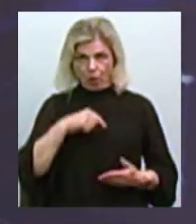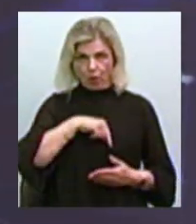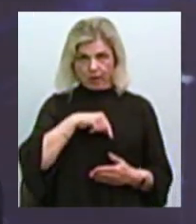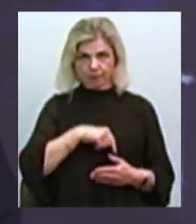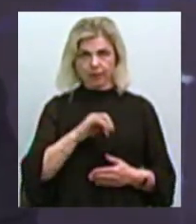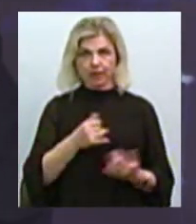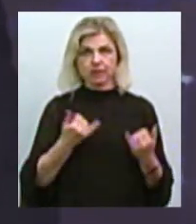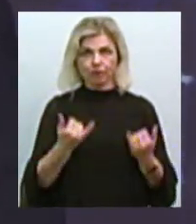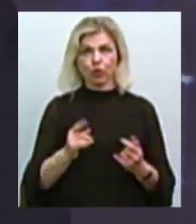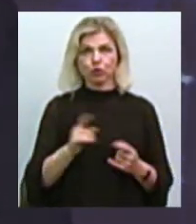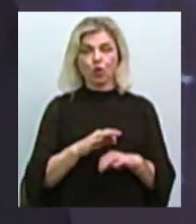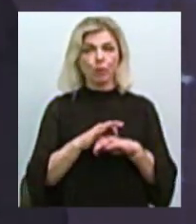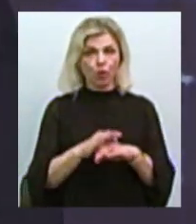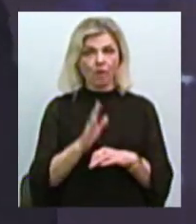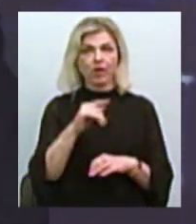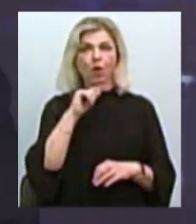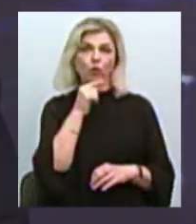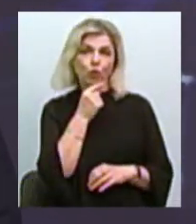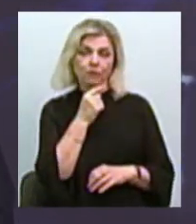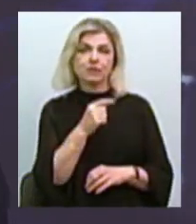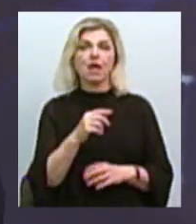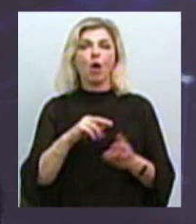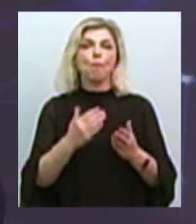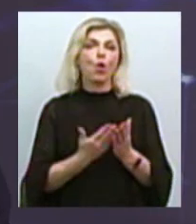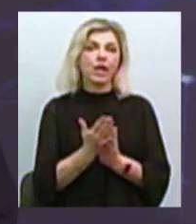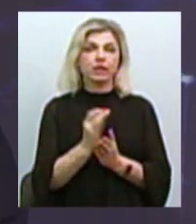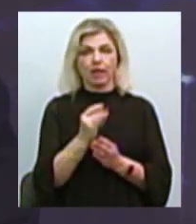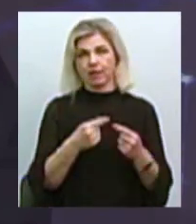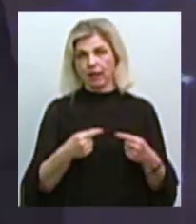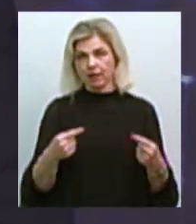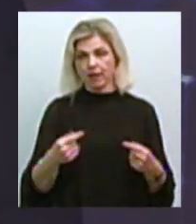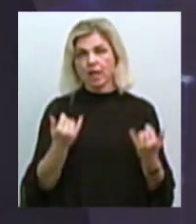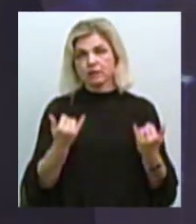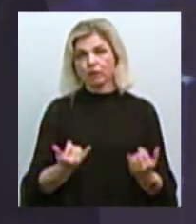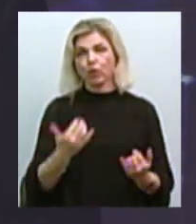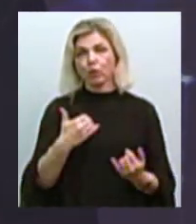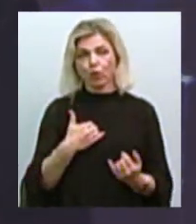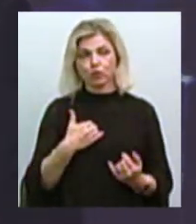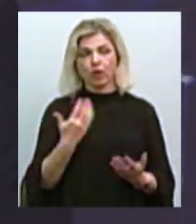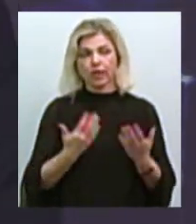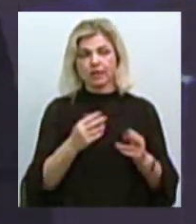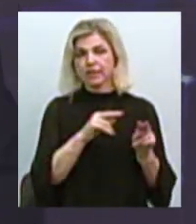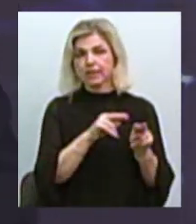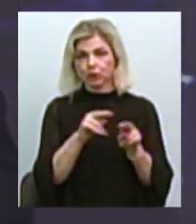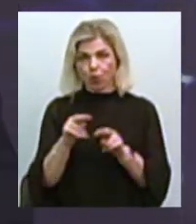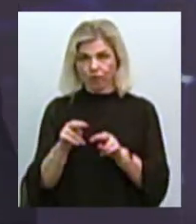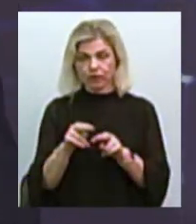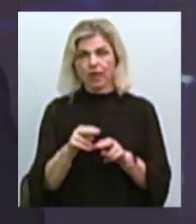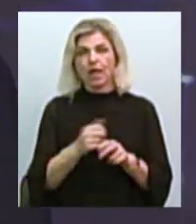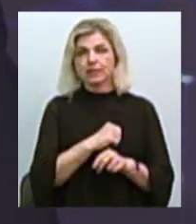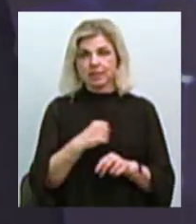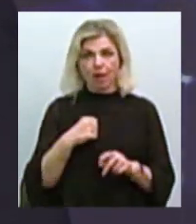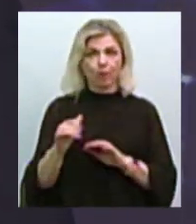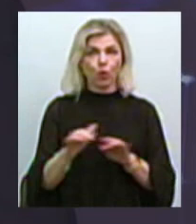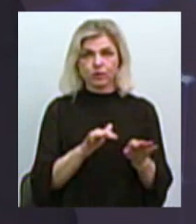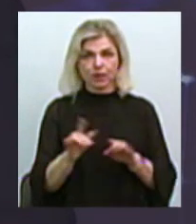проходять в економіці, в політиці і так далі. На сьогодні я хочу зазначити, якщо відслідковувати сам процес,